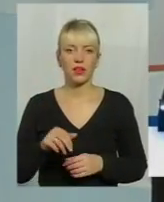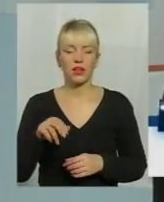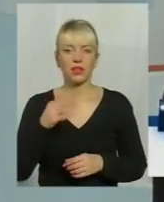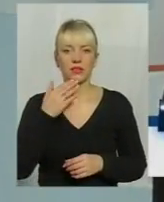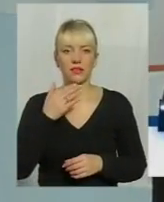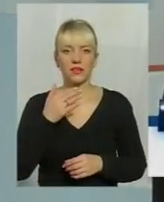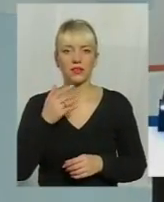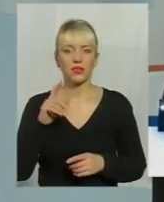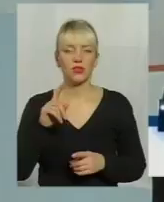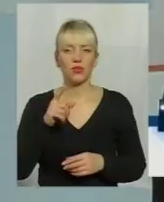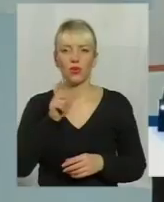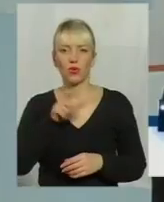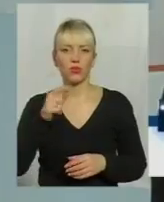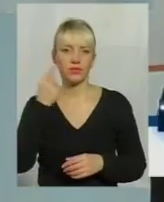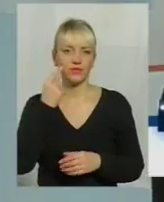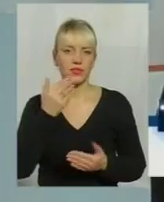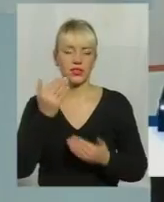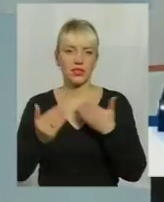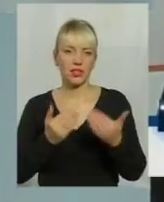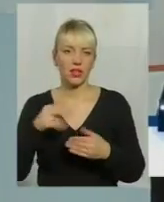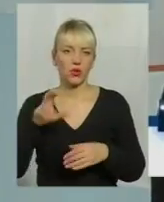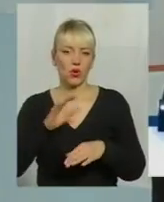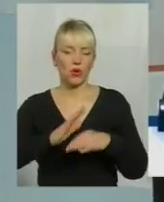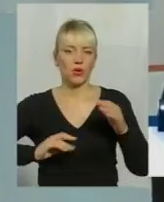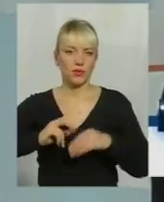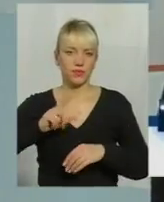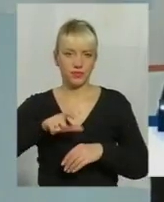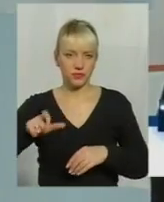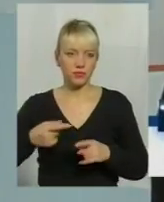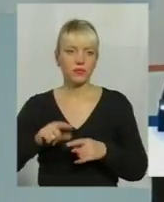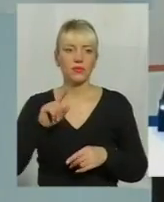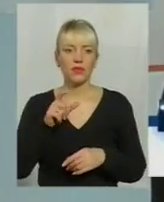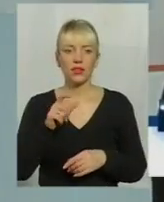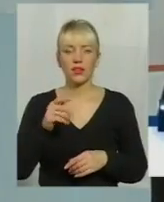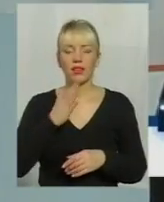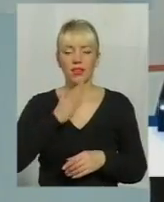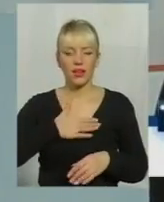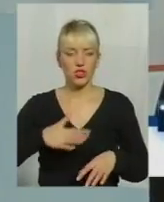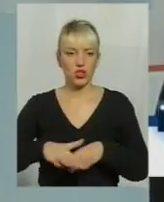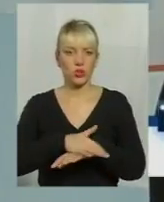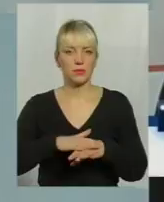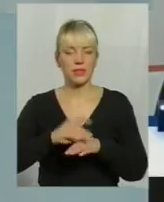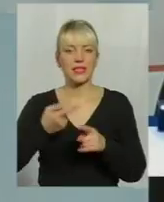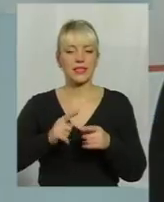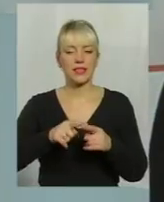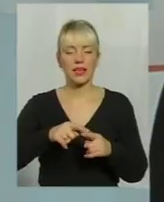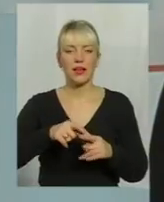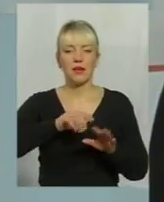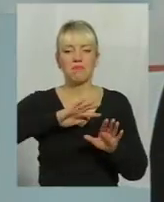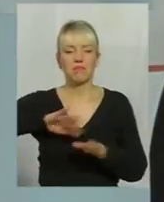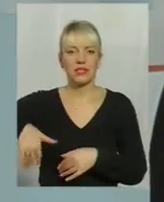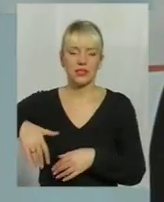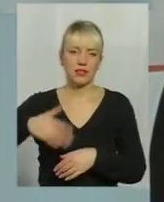до психологів, психотерапевтів, хотіла би нагадати, що, до прикладу, наше суспільство це є пострадянське суспільство, і